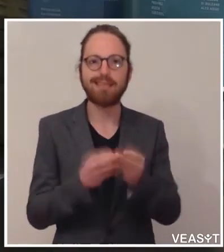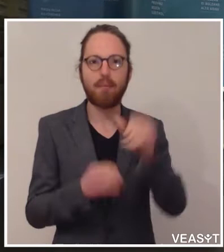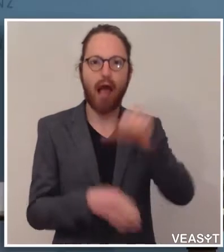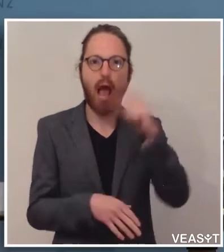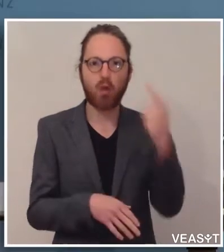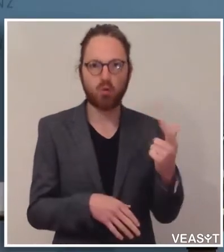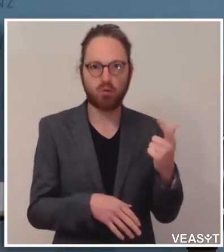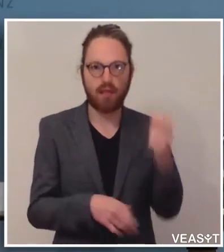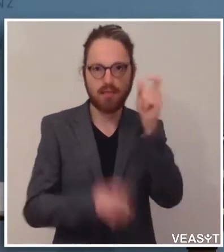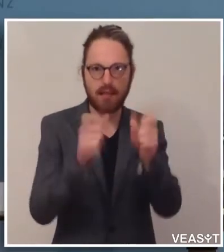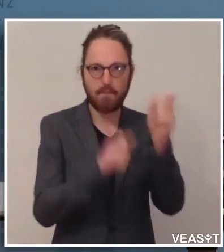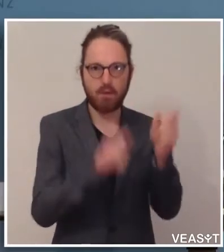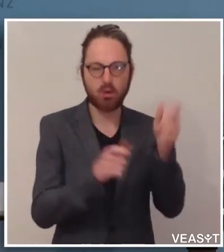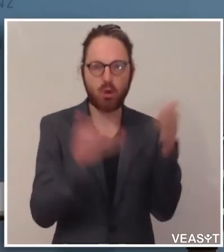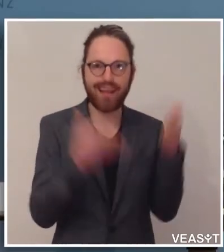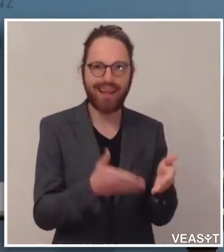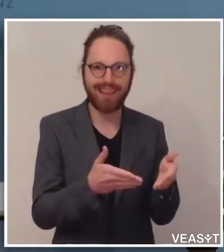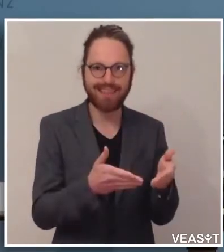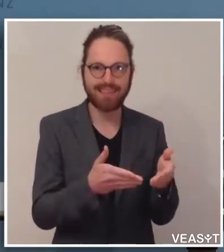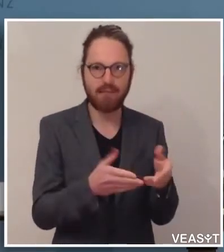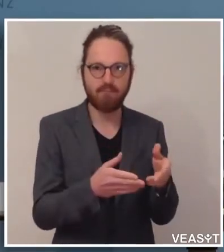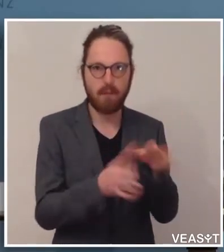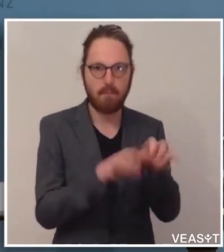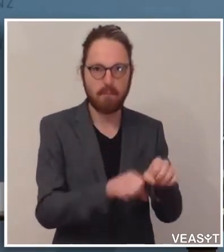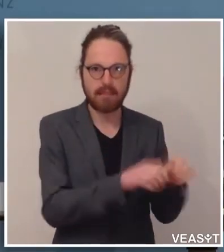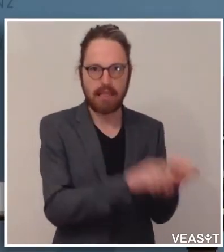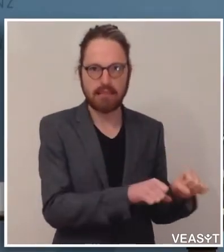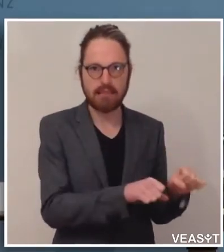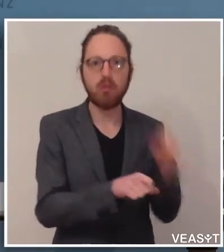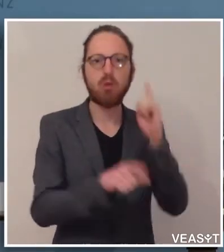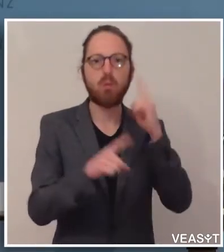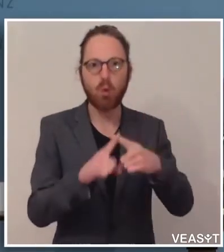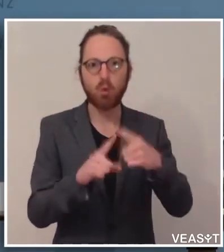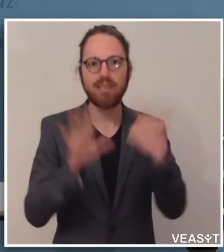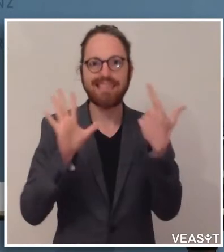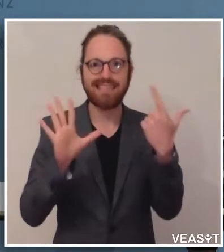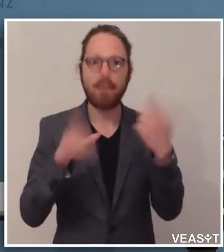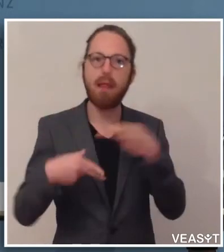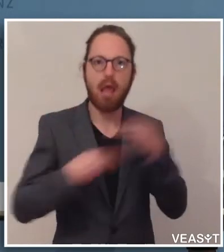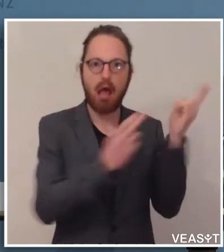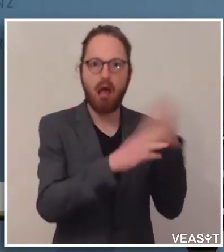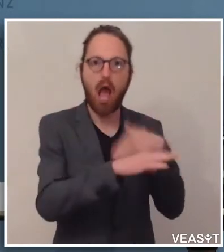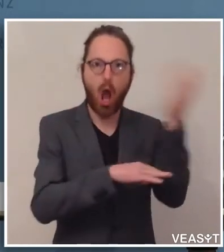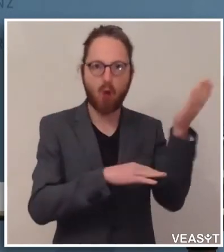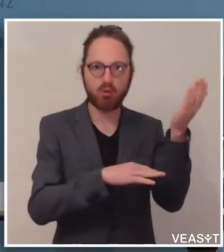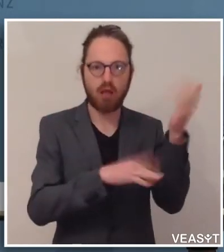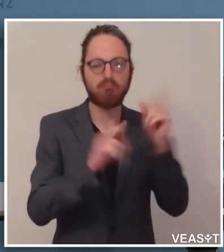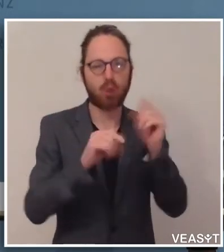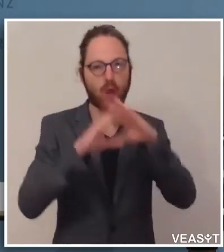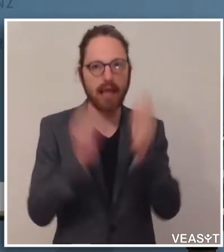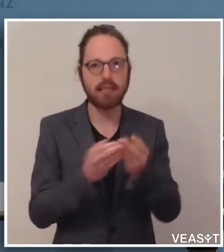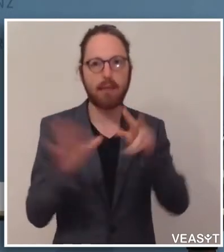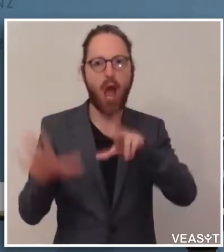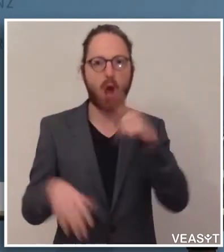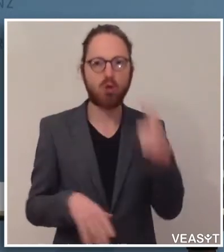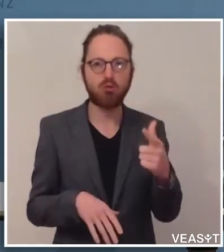Intensivmedizin belegt, plus sieben im Ausland, also insgesamt 28. Wer sich erinnert, wir waren